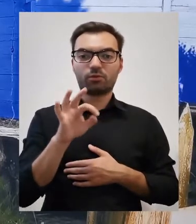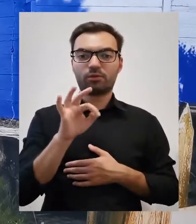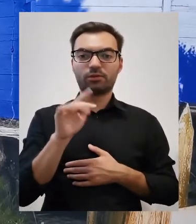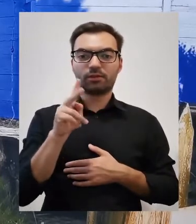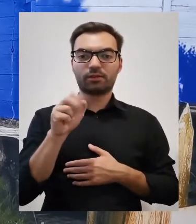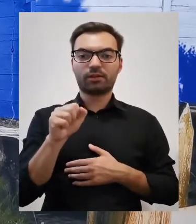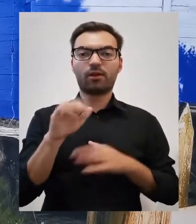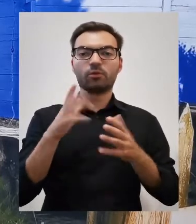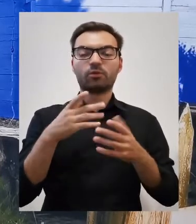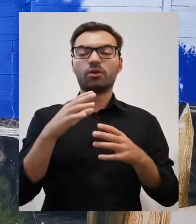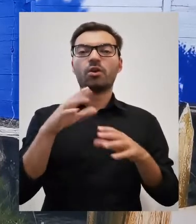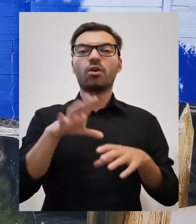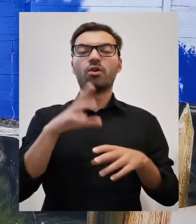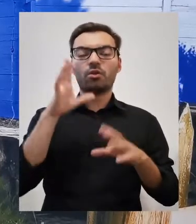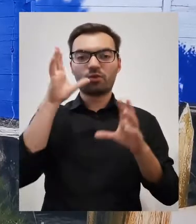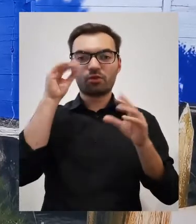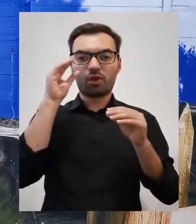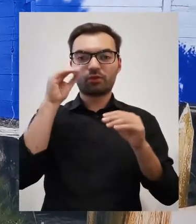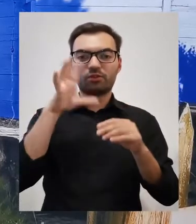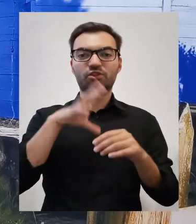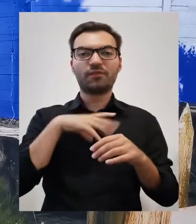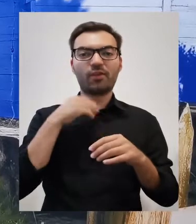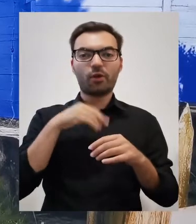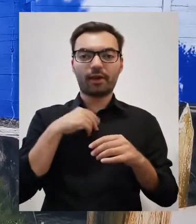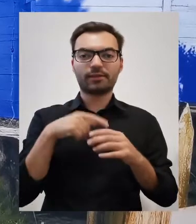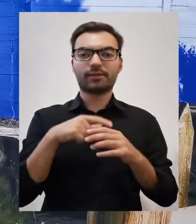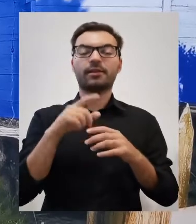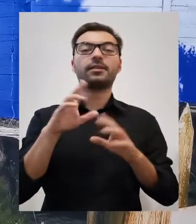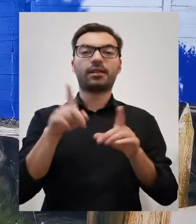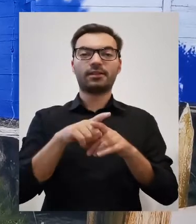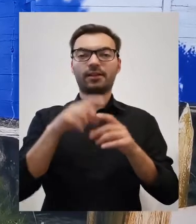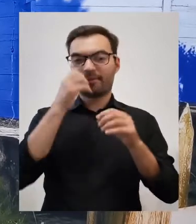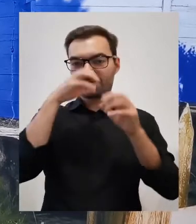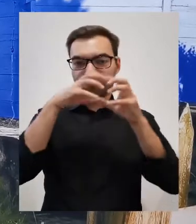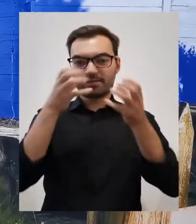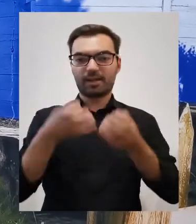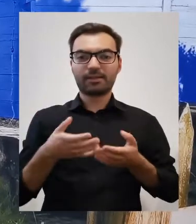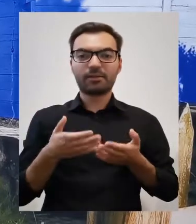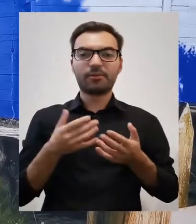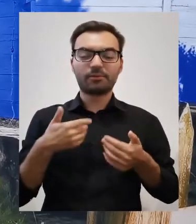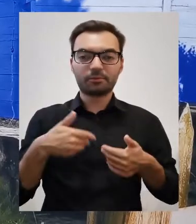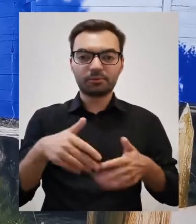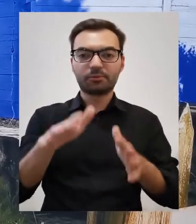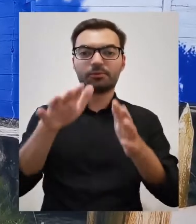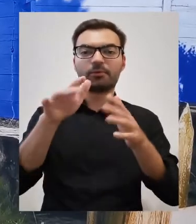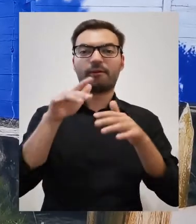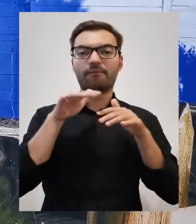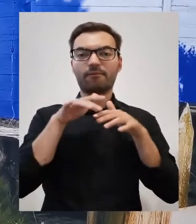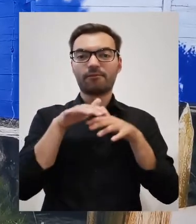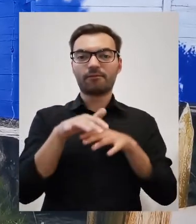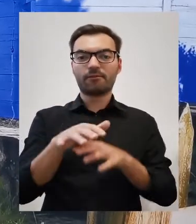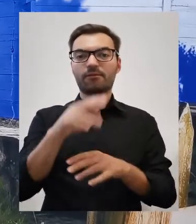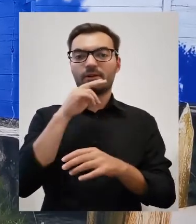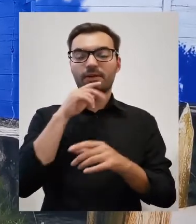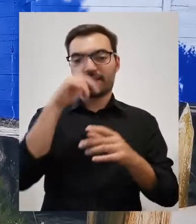Noc Świętojańska, to puszczają wianki na wodę i nagle